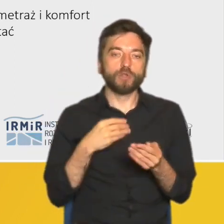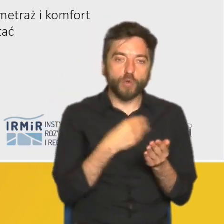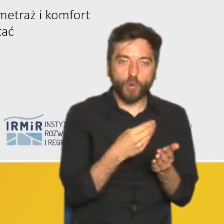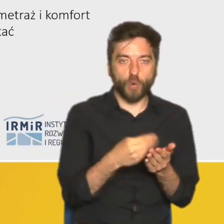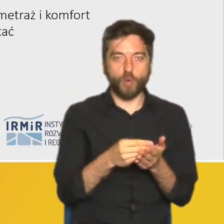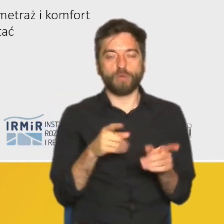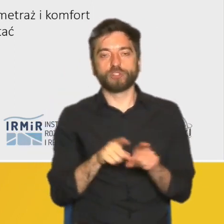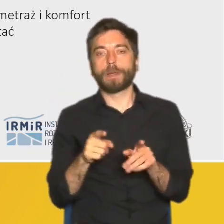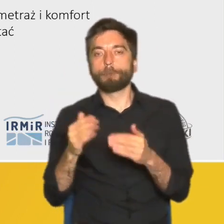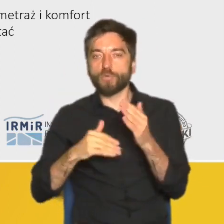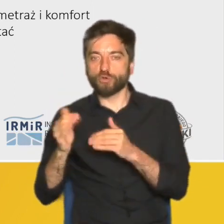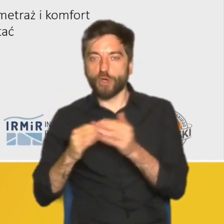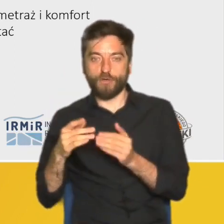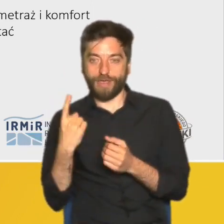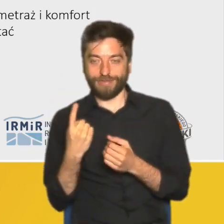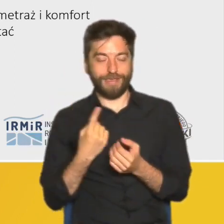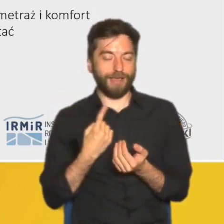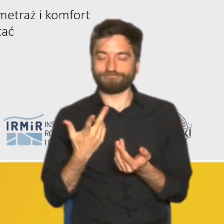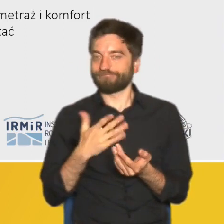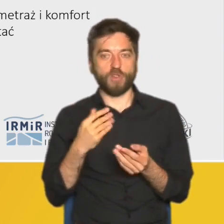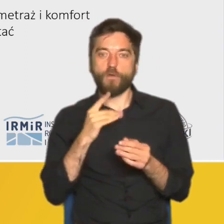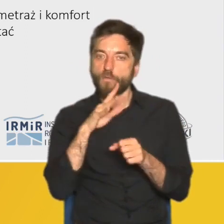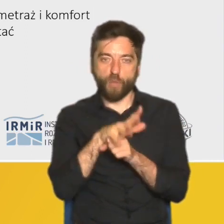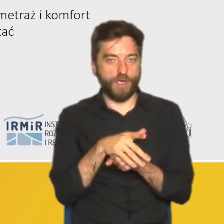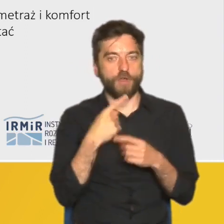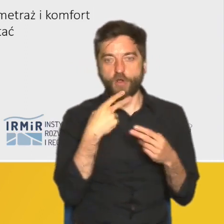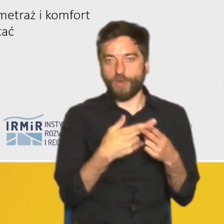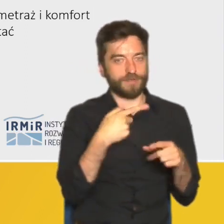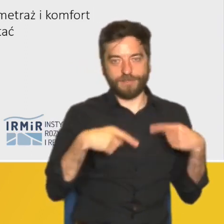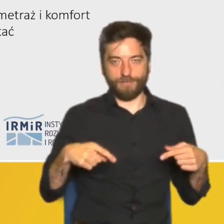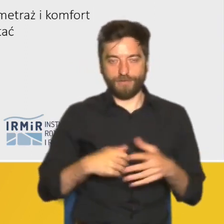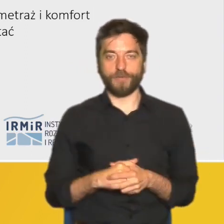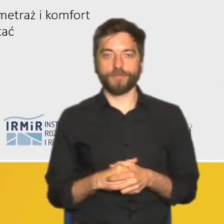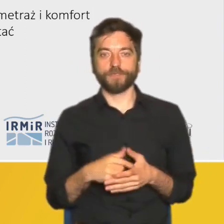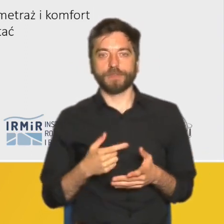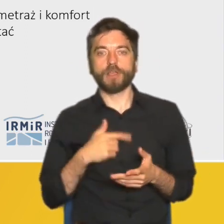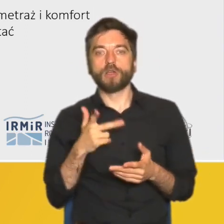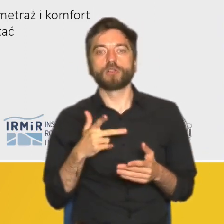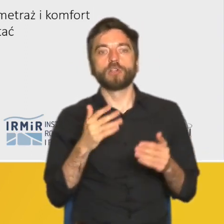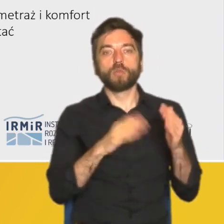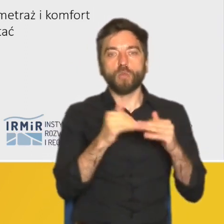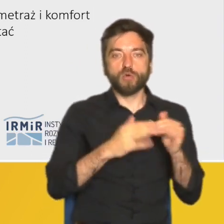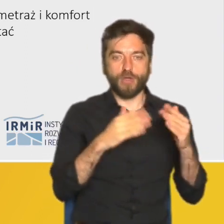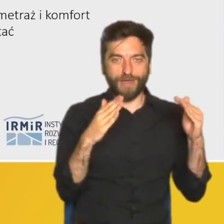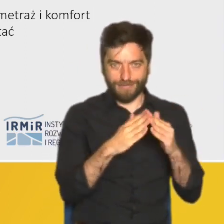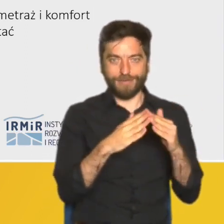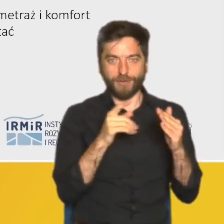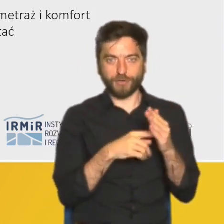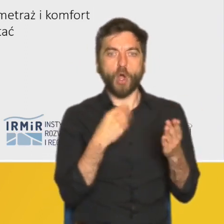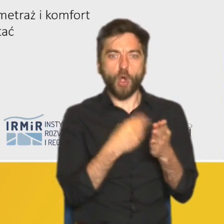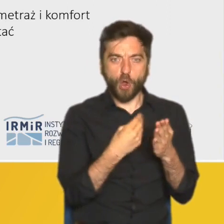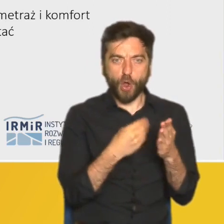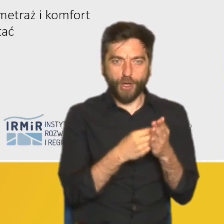to była samodzielna budowa nie wpływał w ogóle na te odpowiedzi. Osoby, które zdecydowały się na mieszkanie w domu twierdziły, że koszty jego utrzymania mogą być